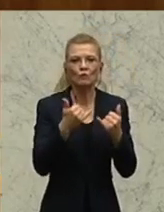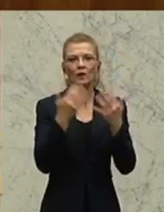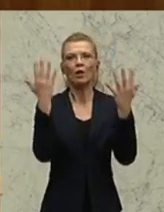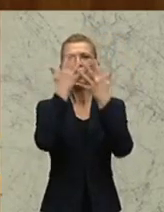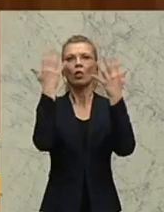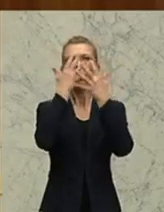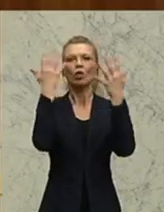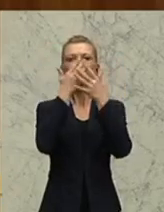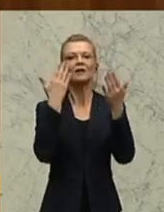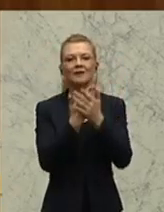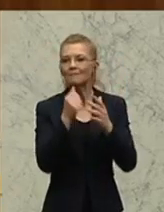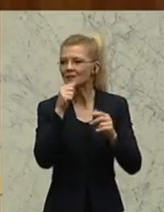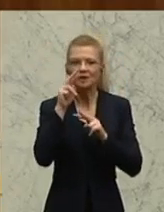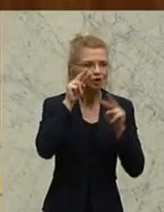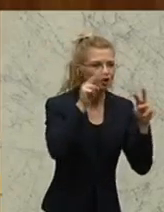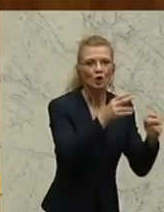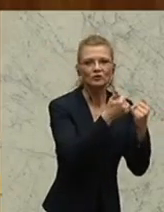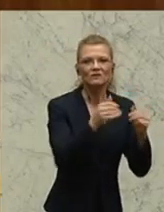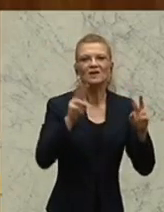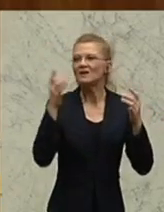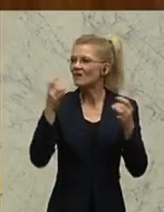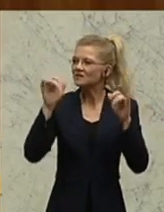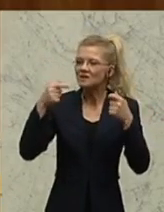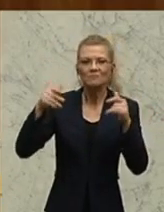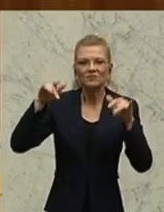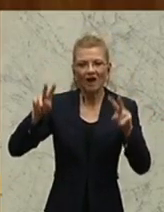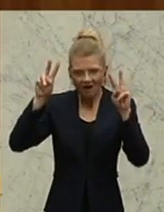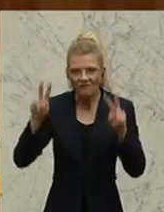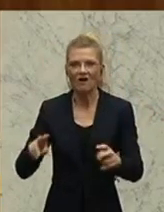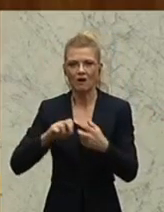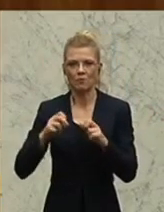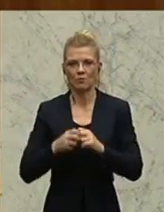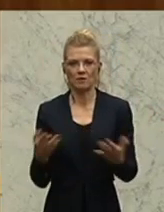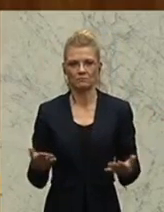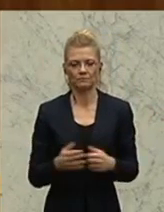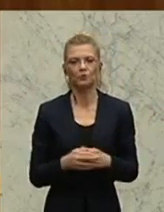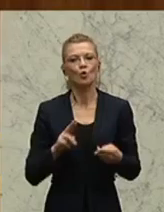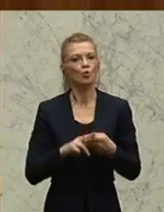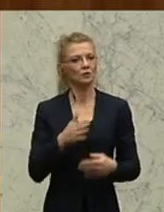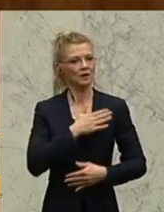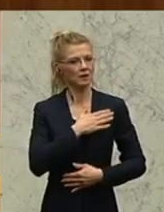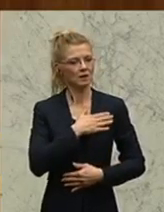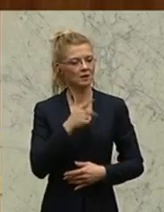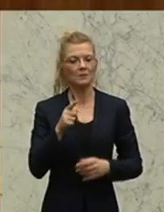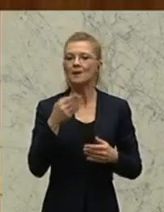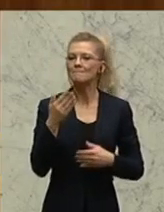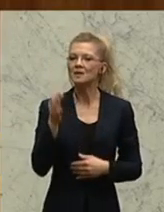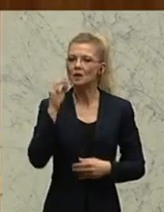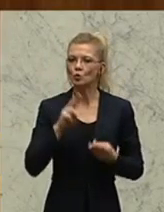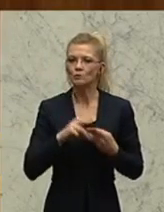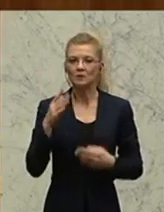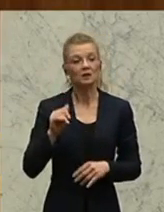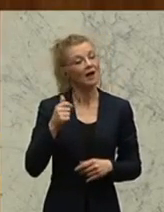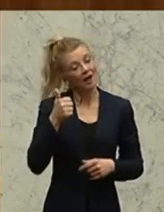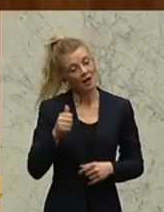die wahren Probleme vernebeln soll. Und, meine lieben Mieterinnen und Mieter, eins sollte Ihnen leider bewusst